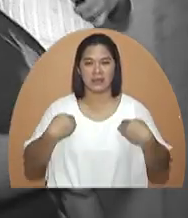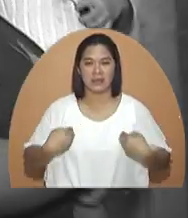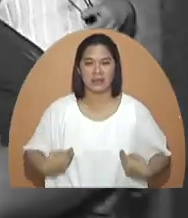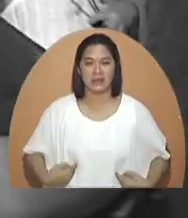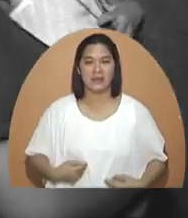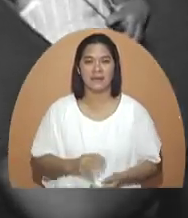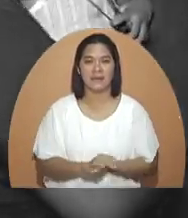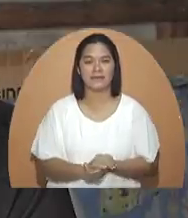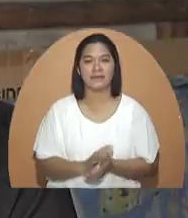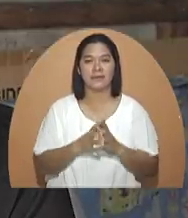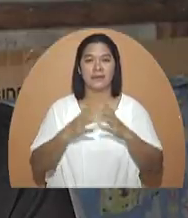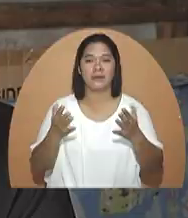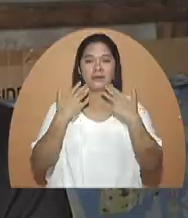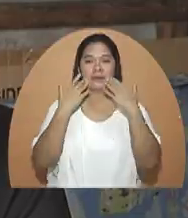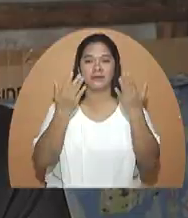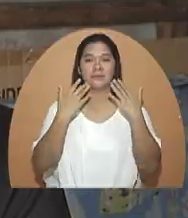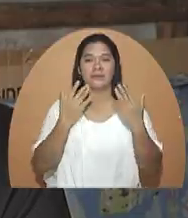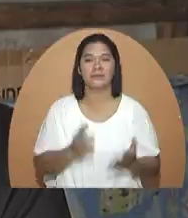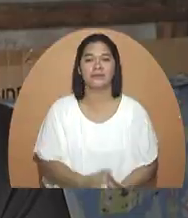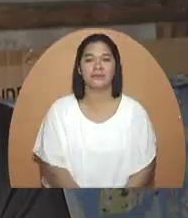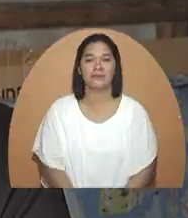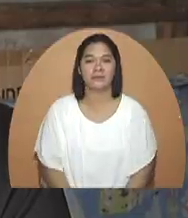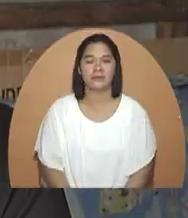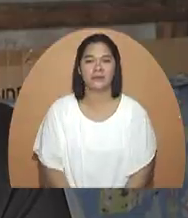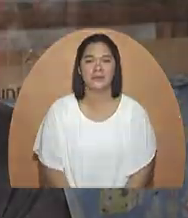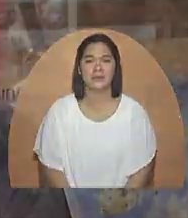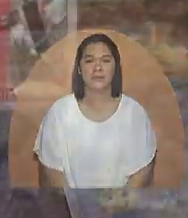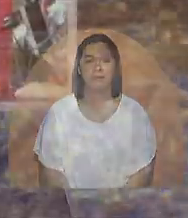katawan niya po maraming salamat po